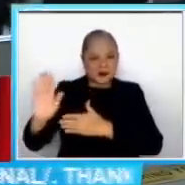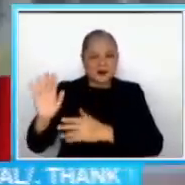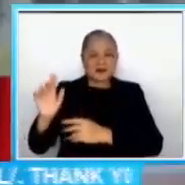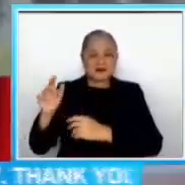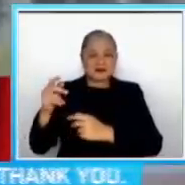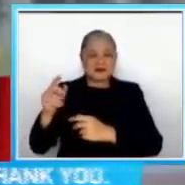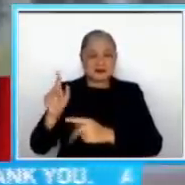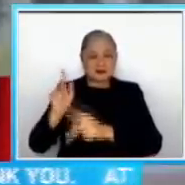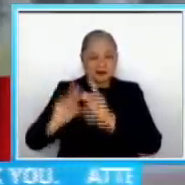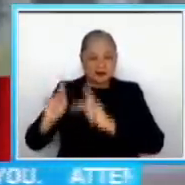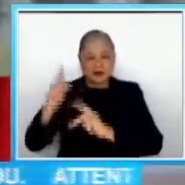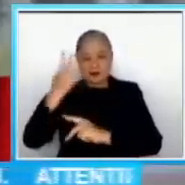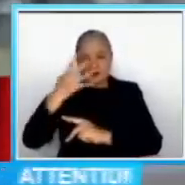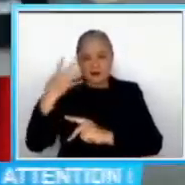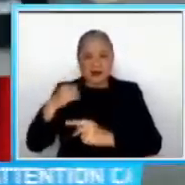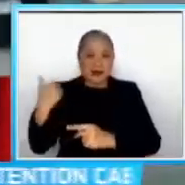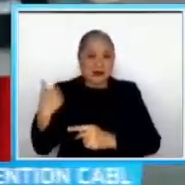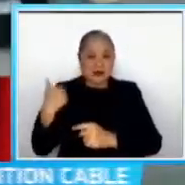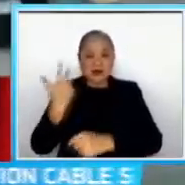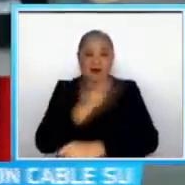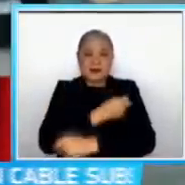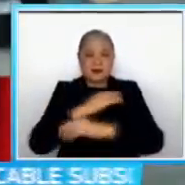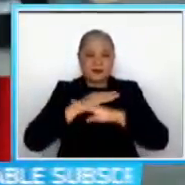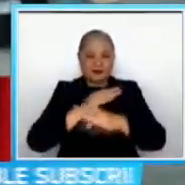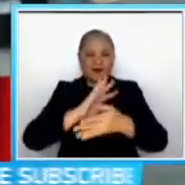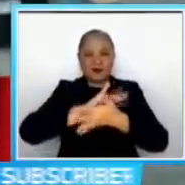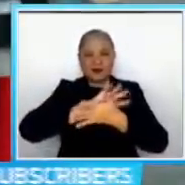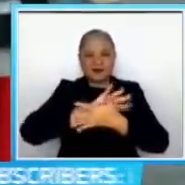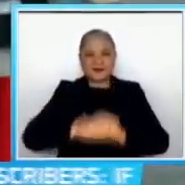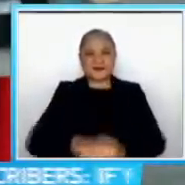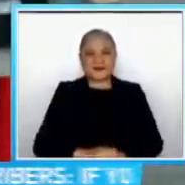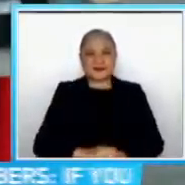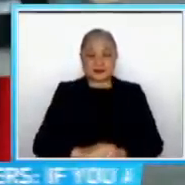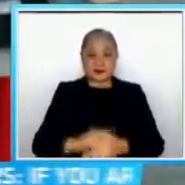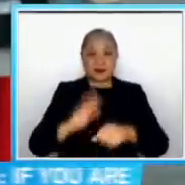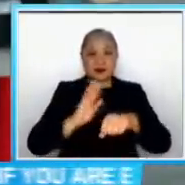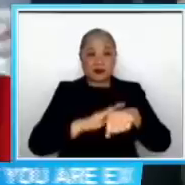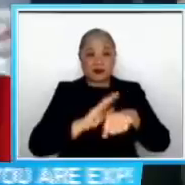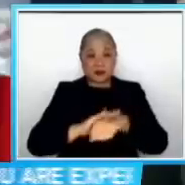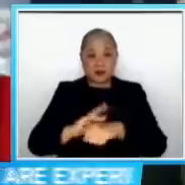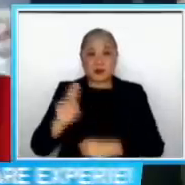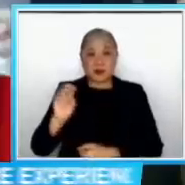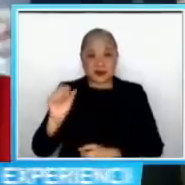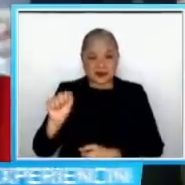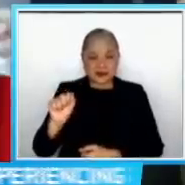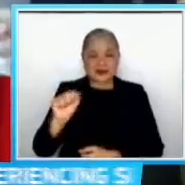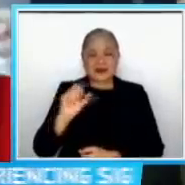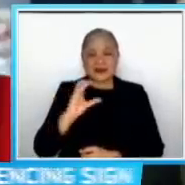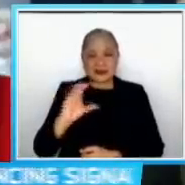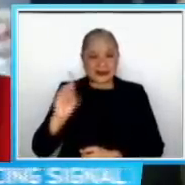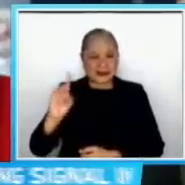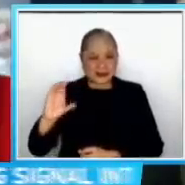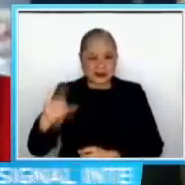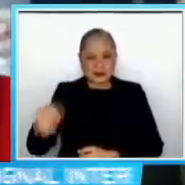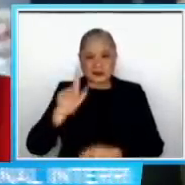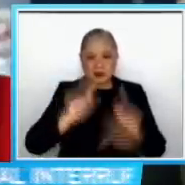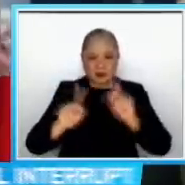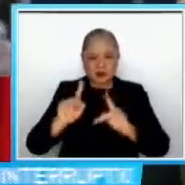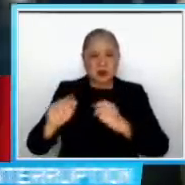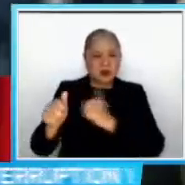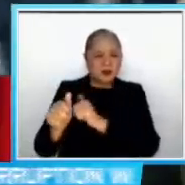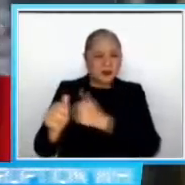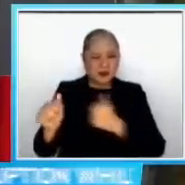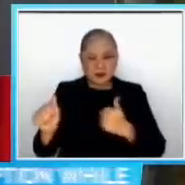hindi pa bakunado contra COVID Nagbabala riyan ang US CDC sa kanilang mga residente na iwasan muna ang